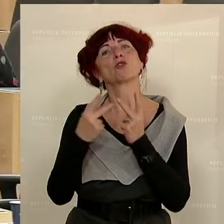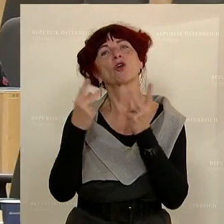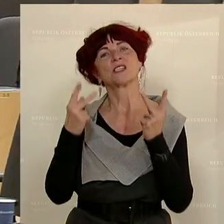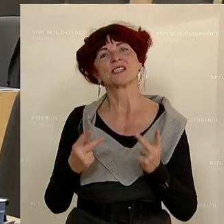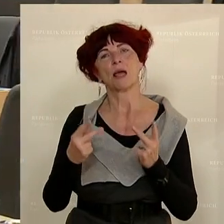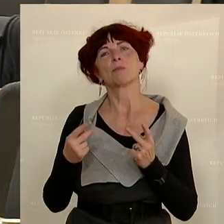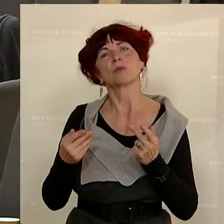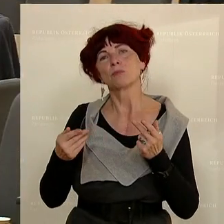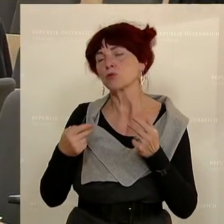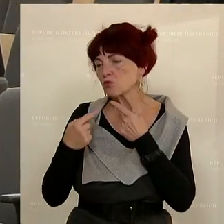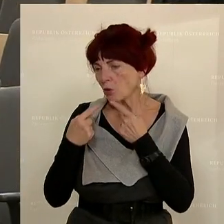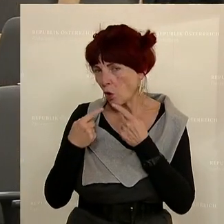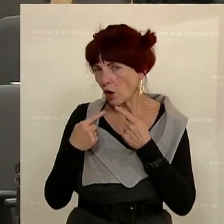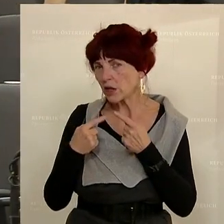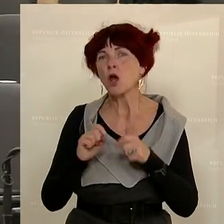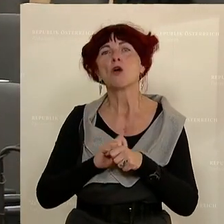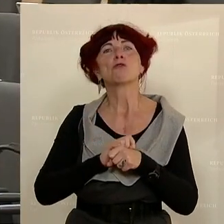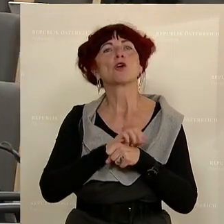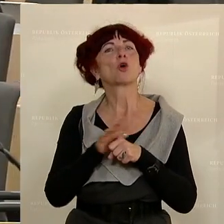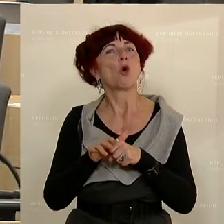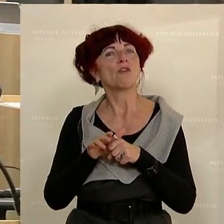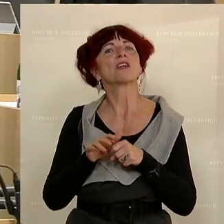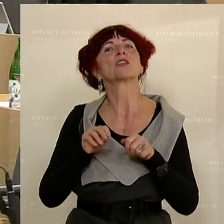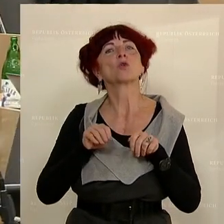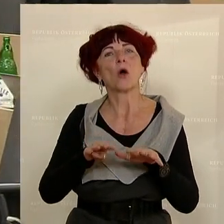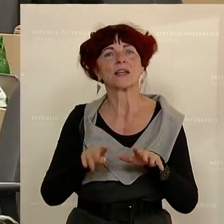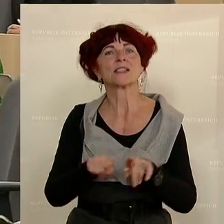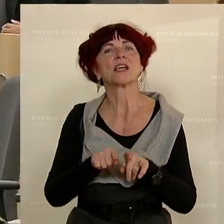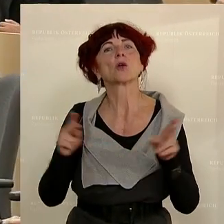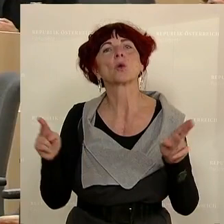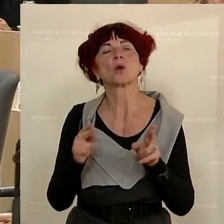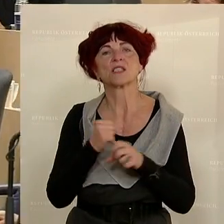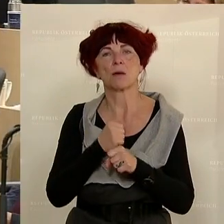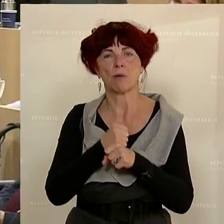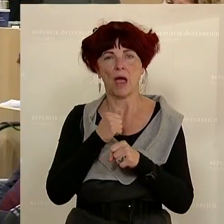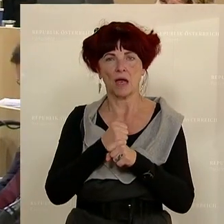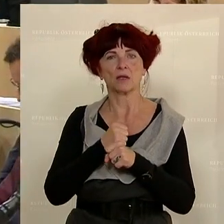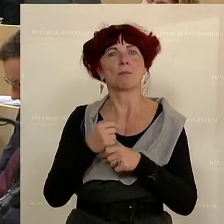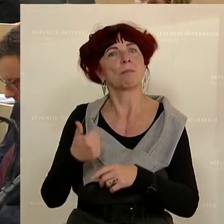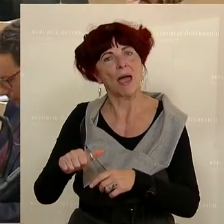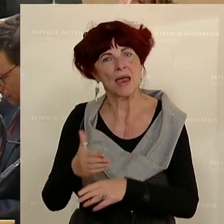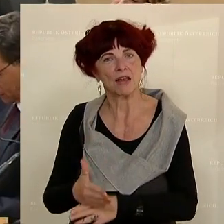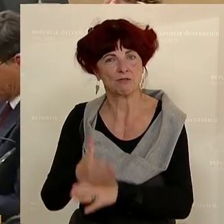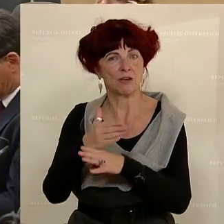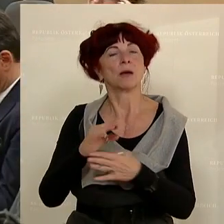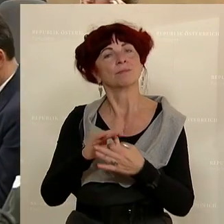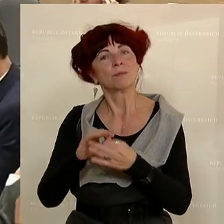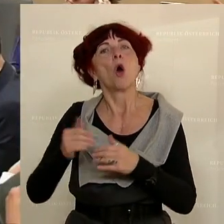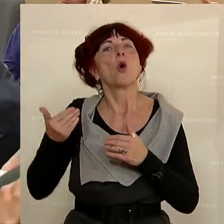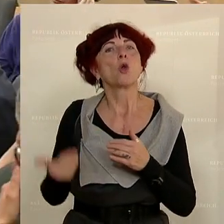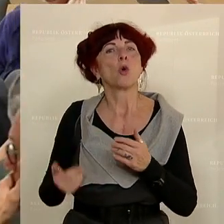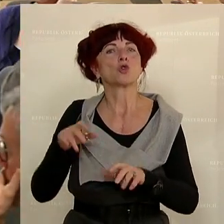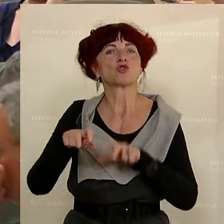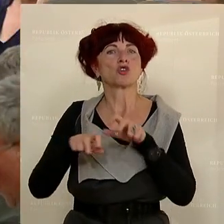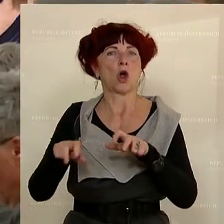Prüfungen der Covid-19-Kurzarbeitsbeihilfe im Zuge der Lohnsteuerprüfungen. Und da ist die Grundlage das Covid